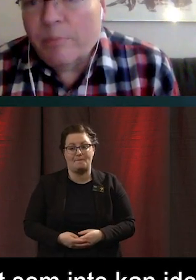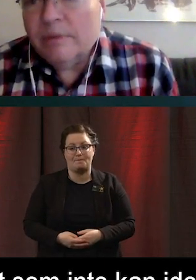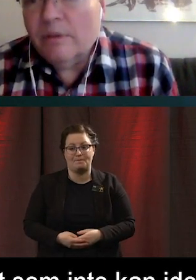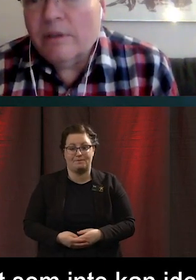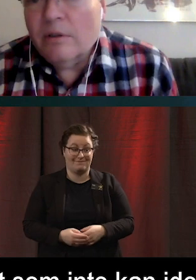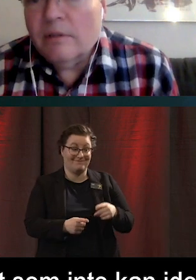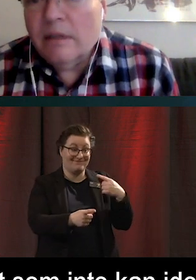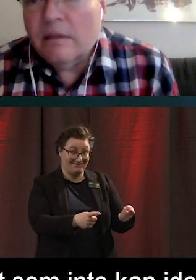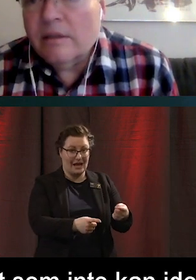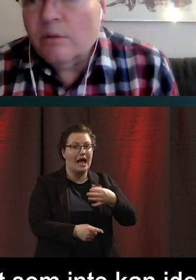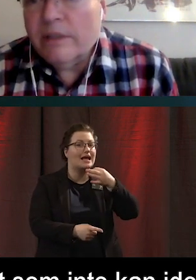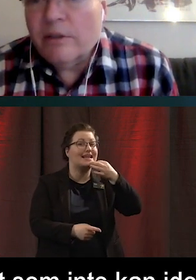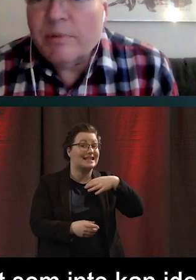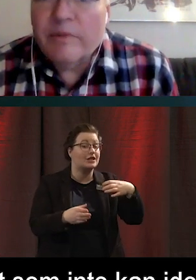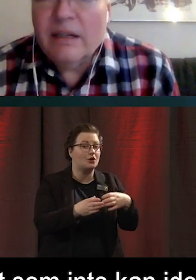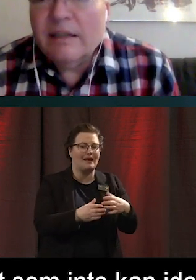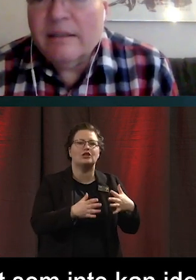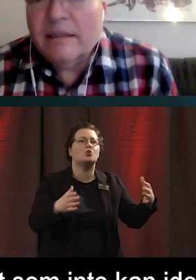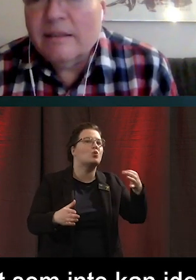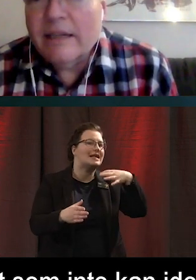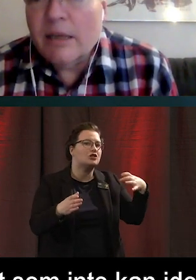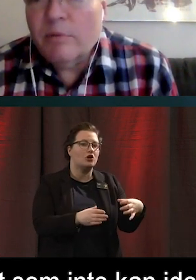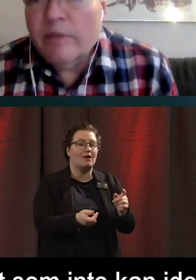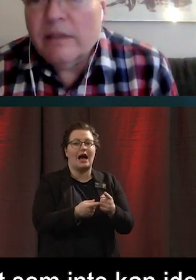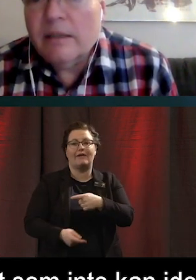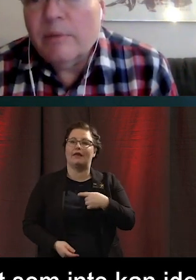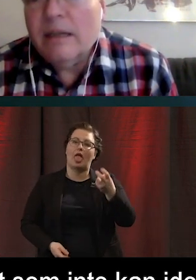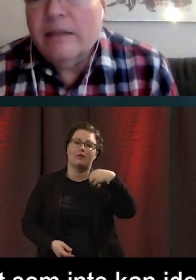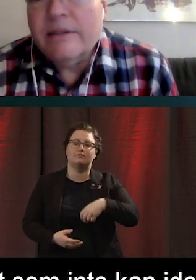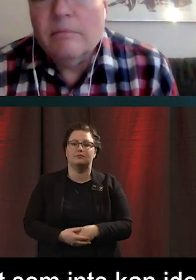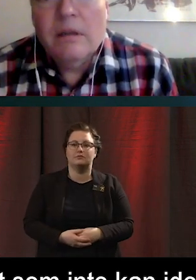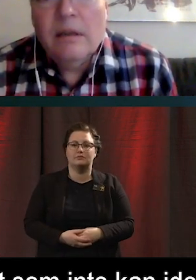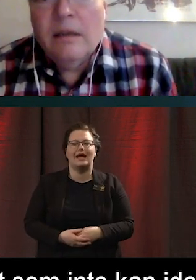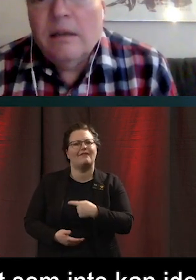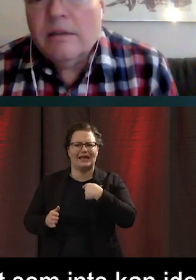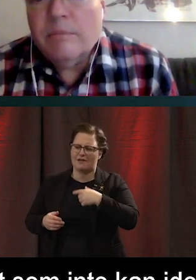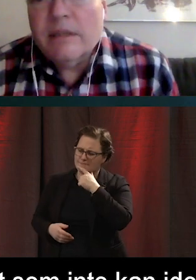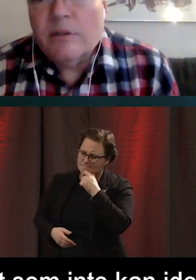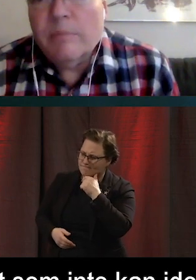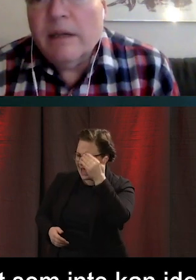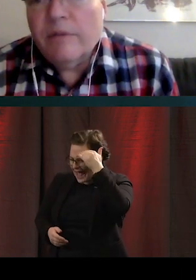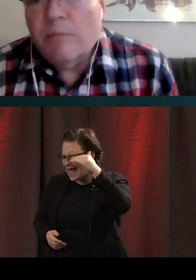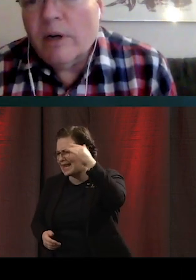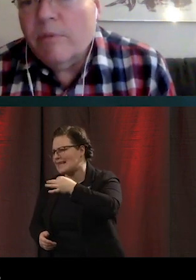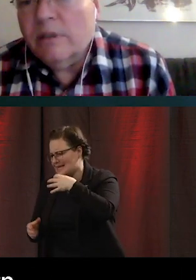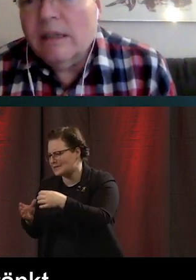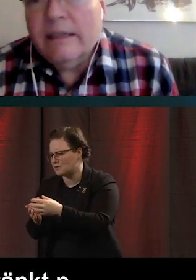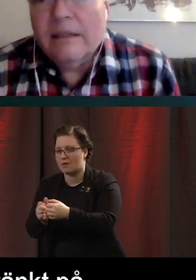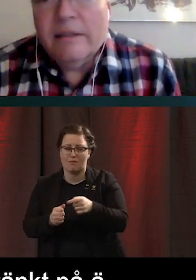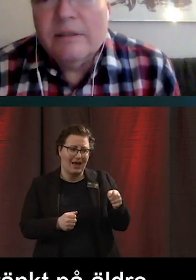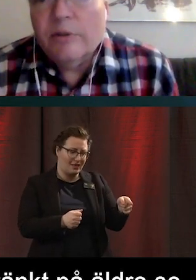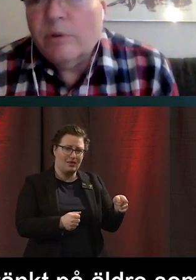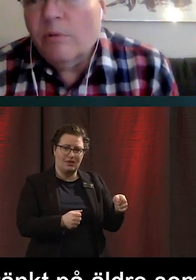riskgrupp. Och en stor riskgrupp som vi kanske inte riktigt tänker på. Vi har tänkt på äldre som riskgrupp. Men här finns många med